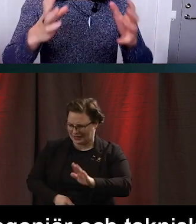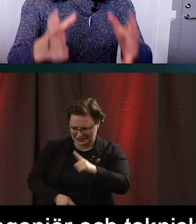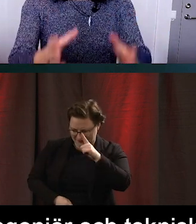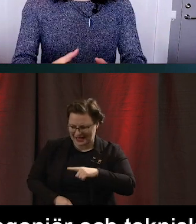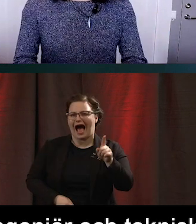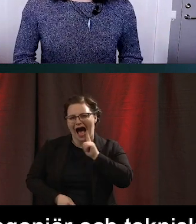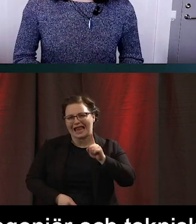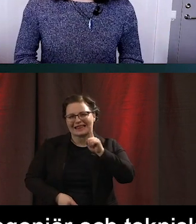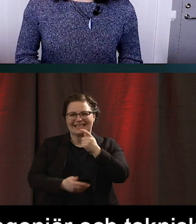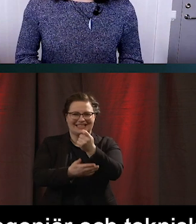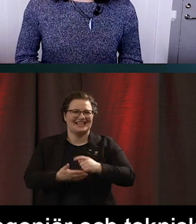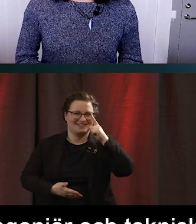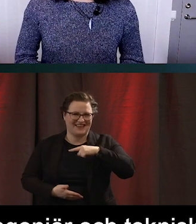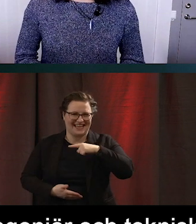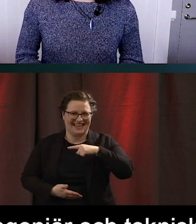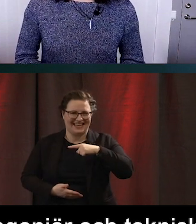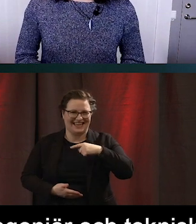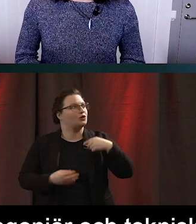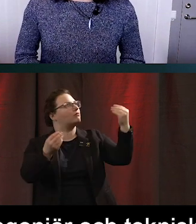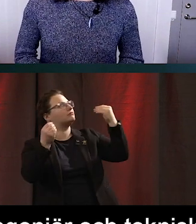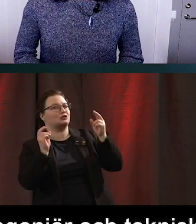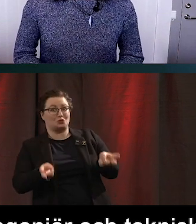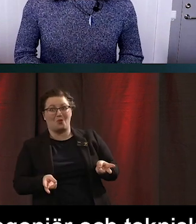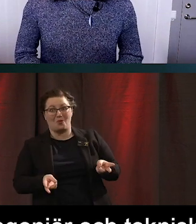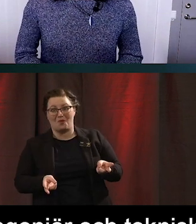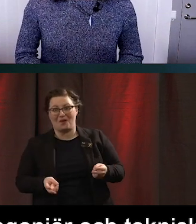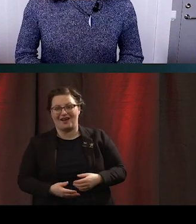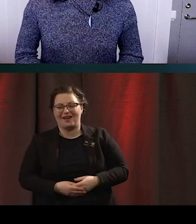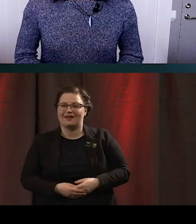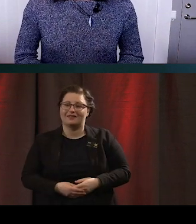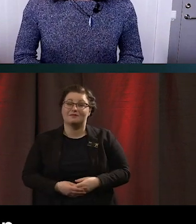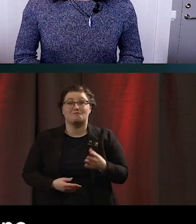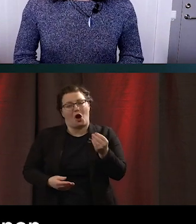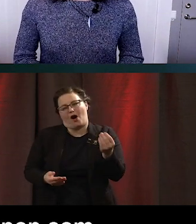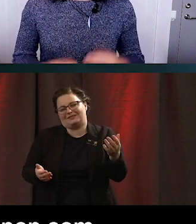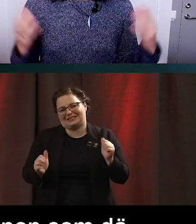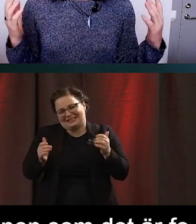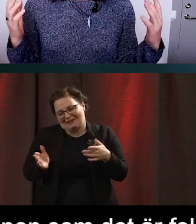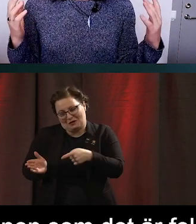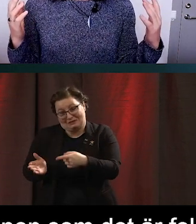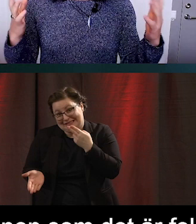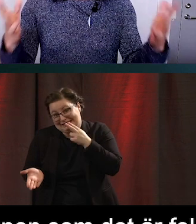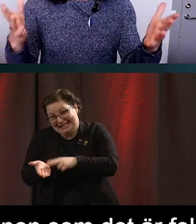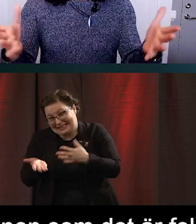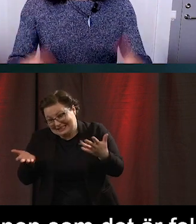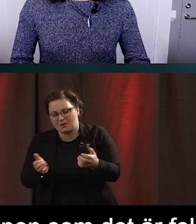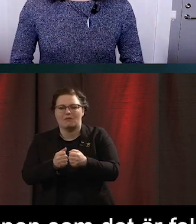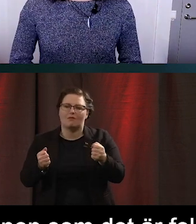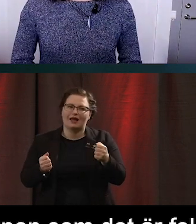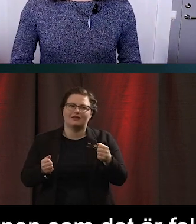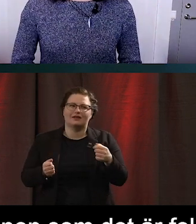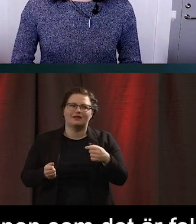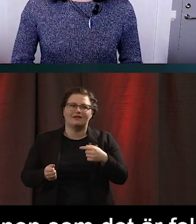är alltid design som det är något fel på om något har gått fel. Och det kan man ju diskutera fram och baka. Men vi har så stor